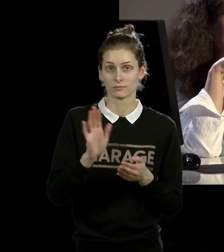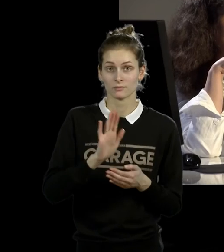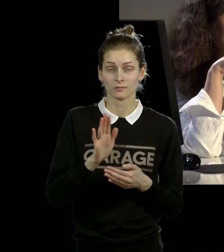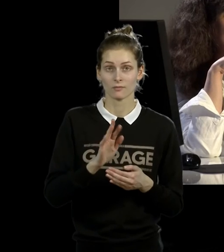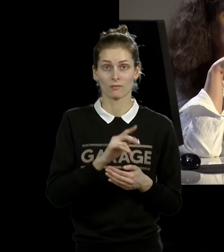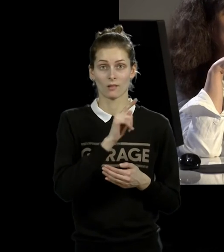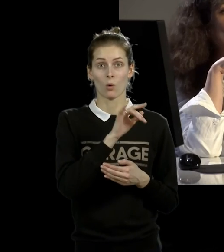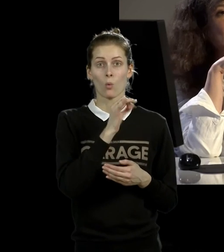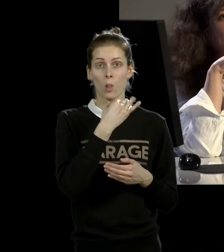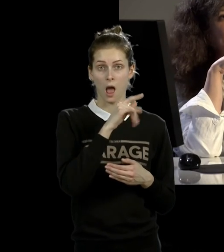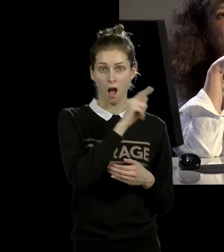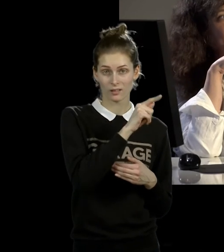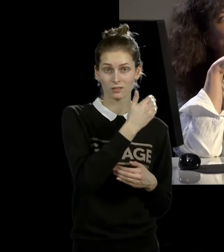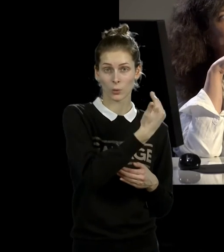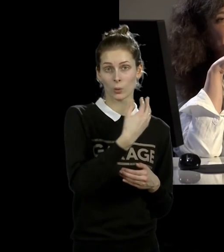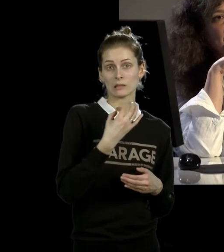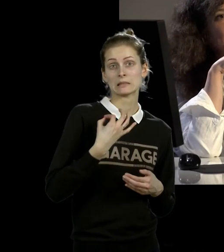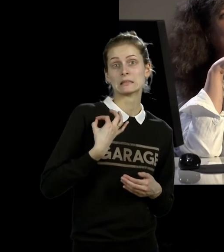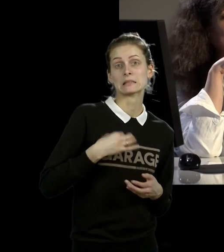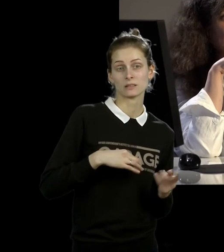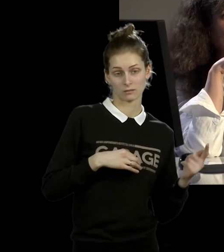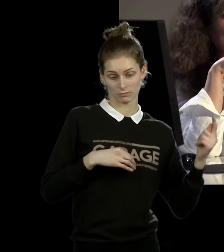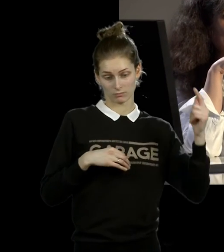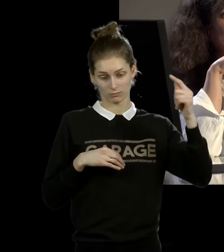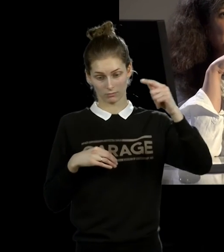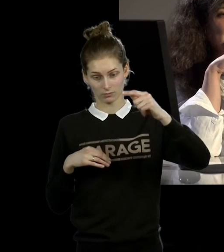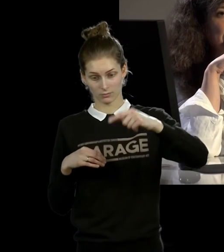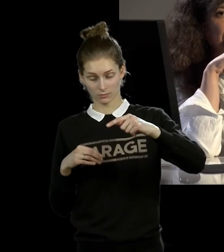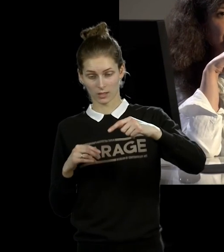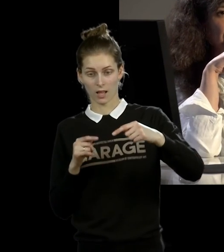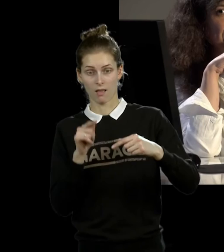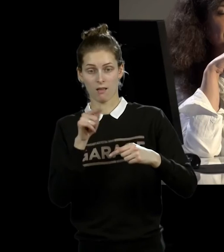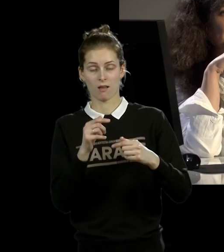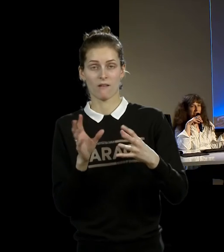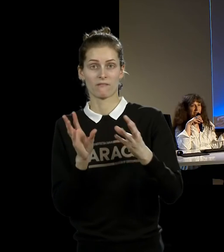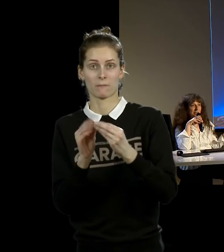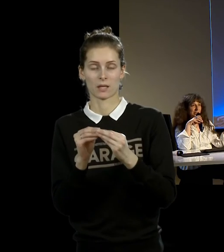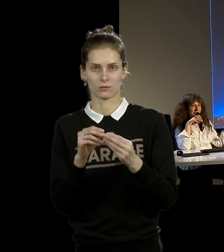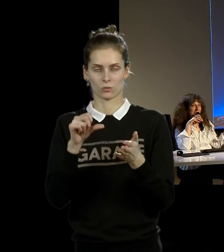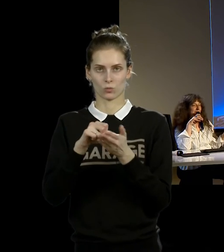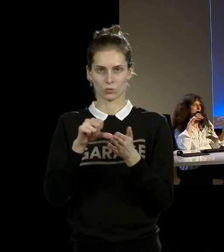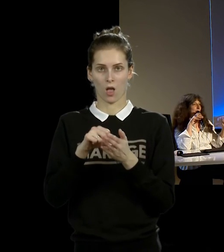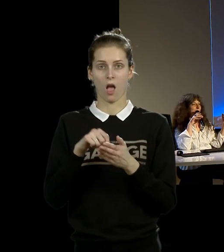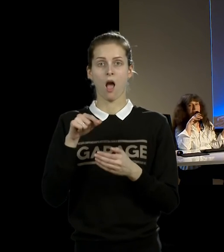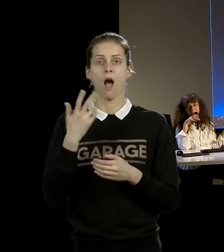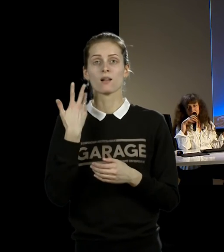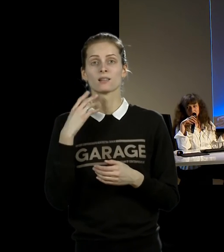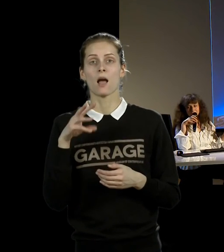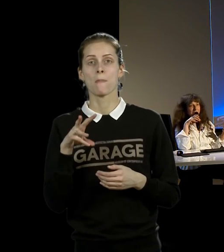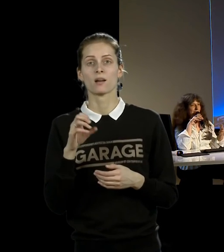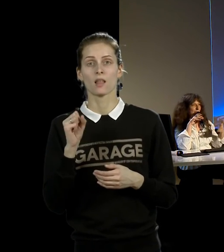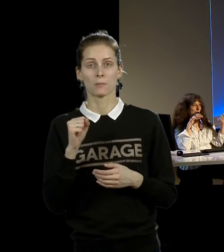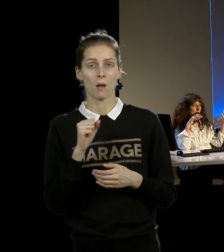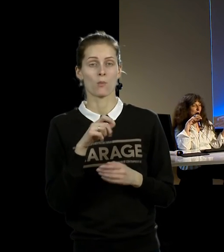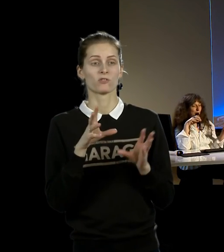взрослый сын, о котором она не знала, пока они с Улаем жили вместе. вот после того, как они развелись и расстались, вот объявился этот